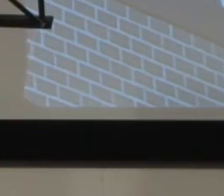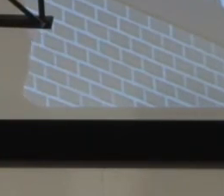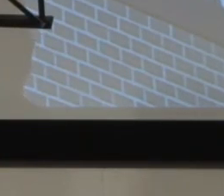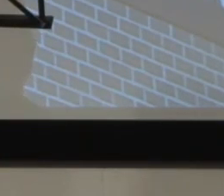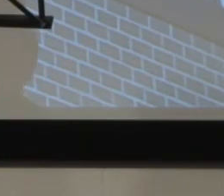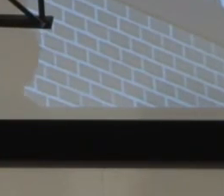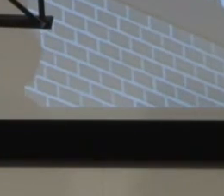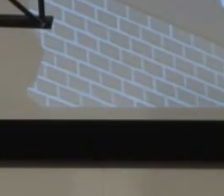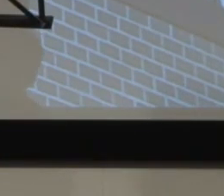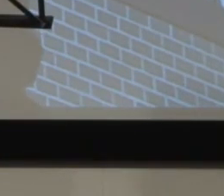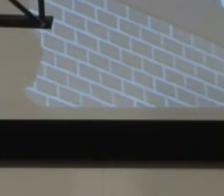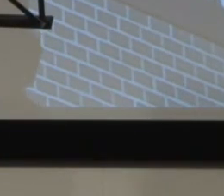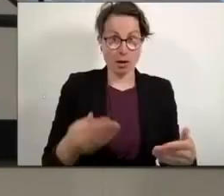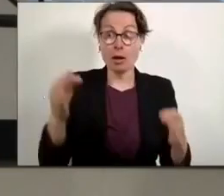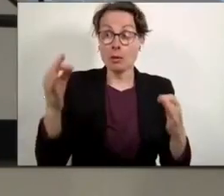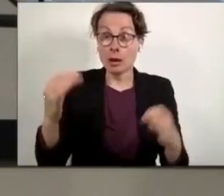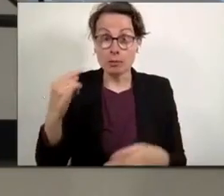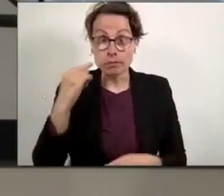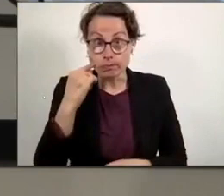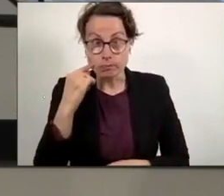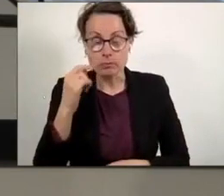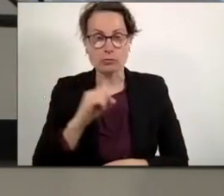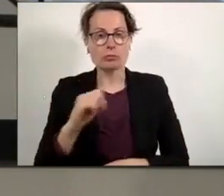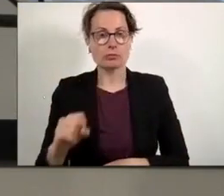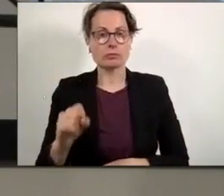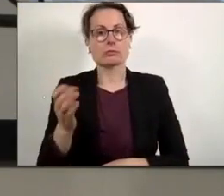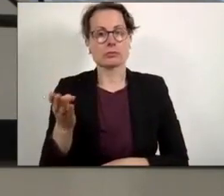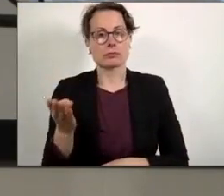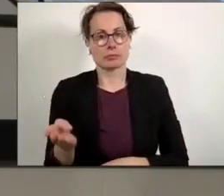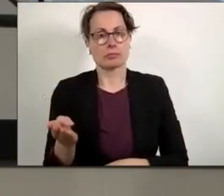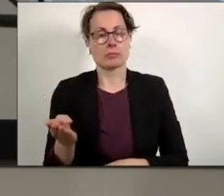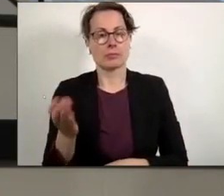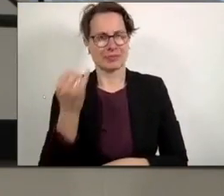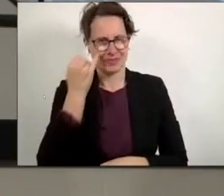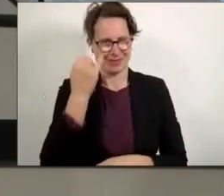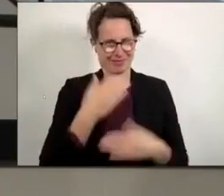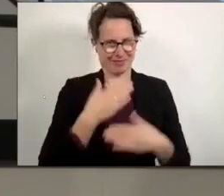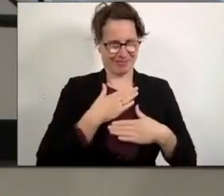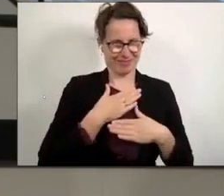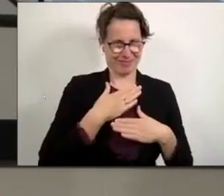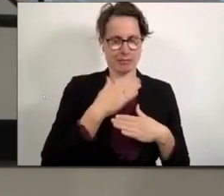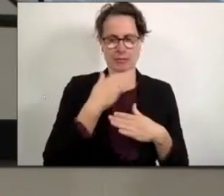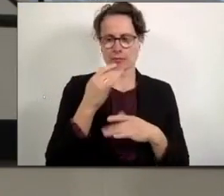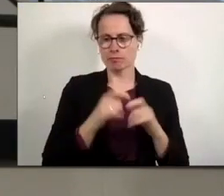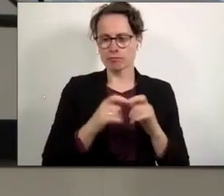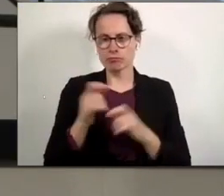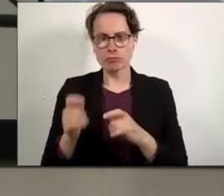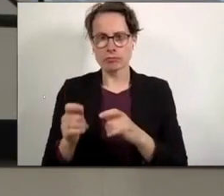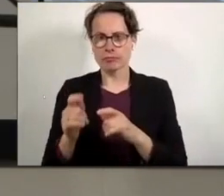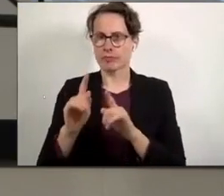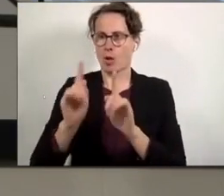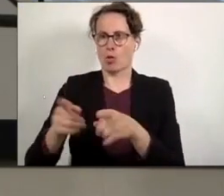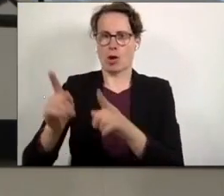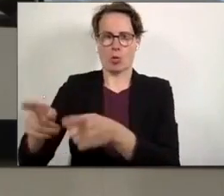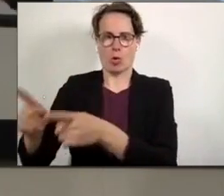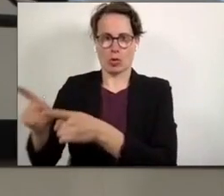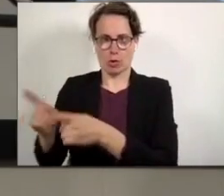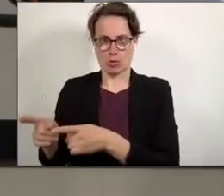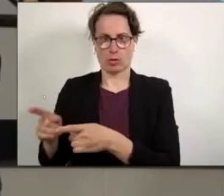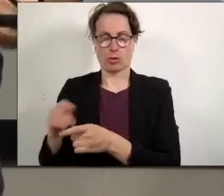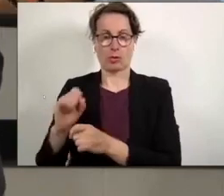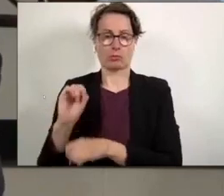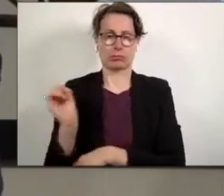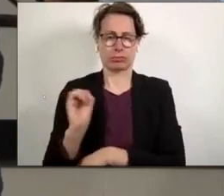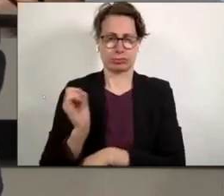und mussten dann aber sehr schnell feststellen, dass sozusagen die Idee, die wir hatten, ganz viele Leute auch hatten und dass es wahnsinnig viele Projekte